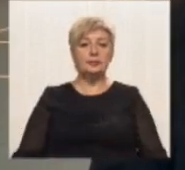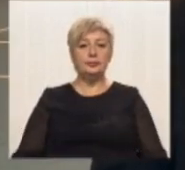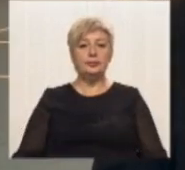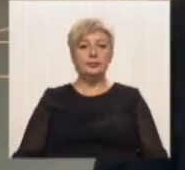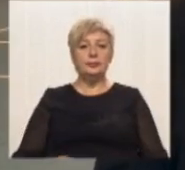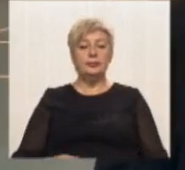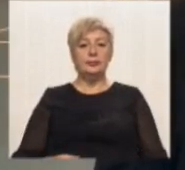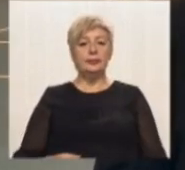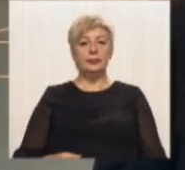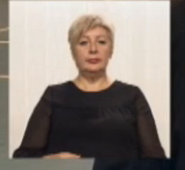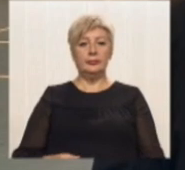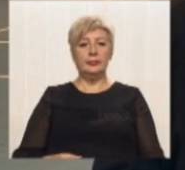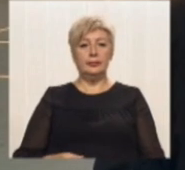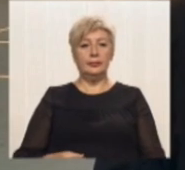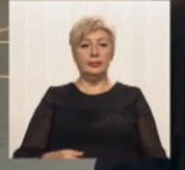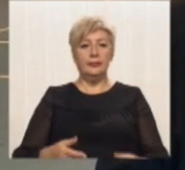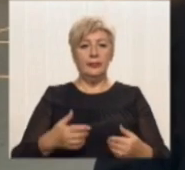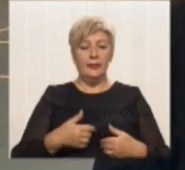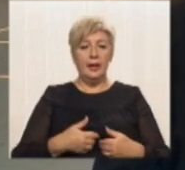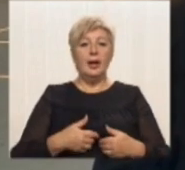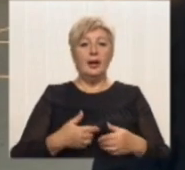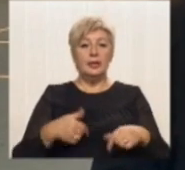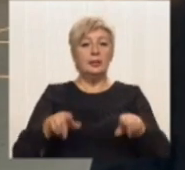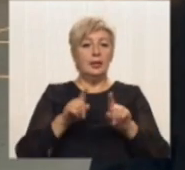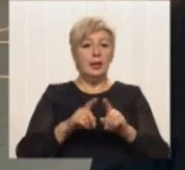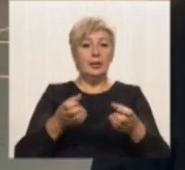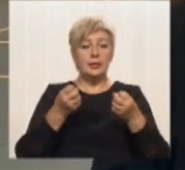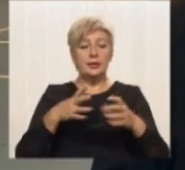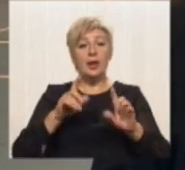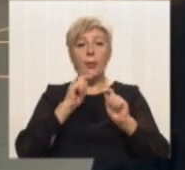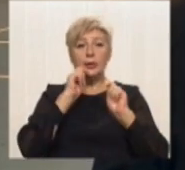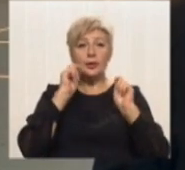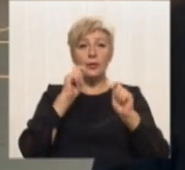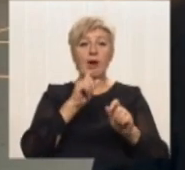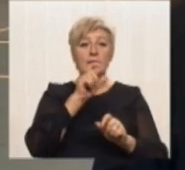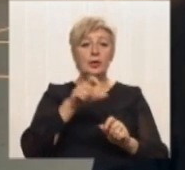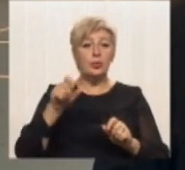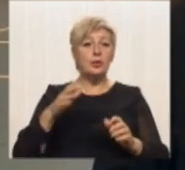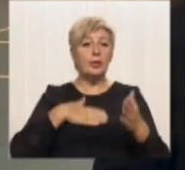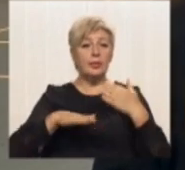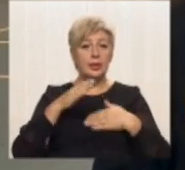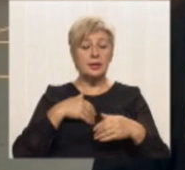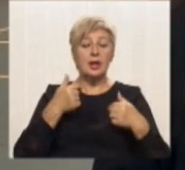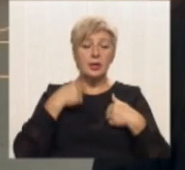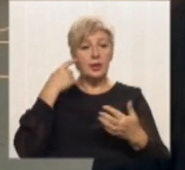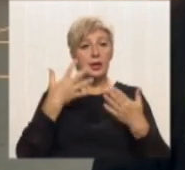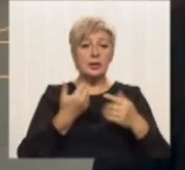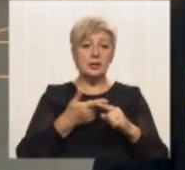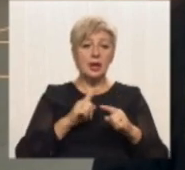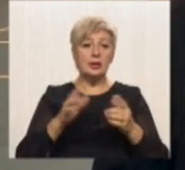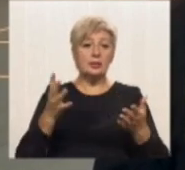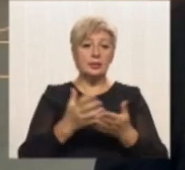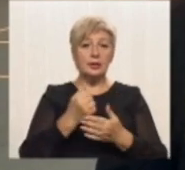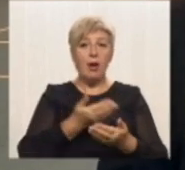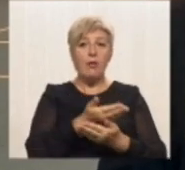Мета проста – подарувати людям радість. І мені здається, що це виходить, тому що вони отримують